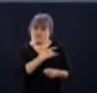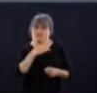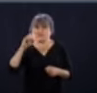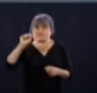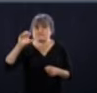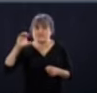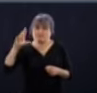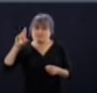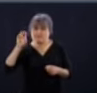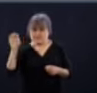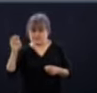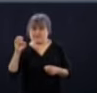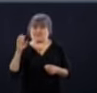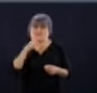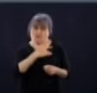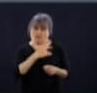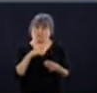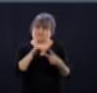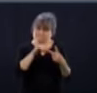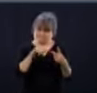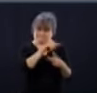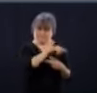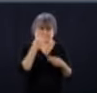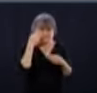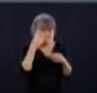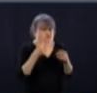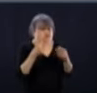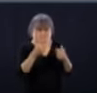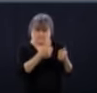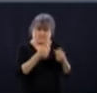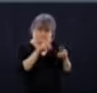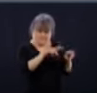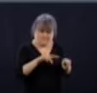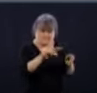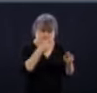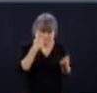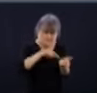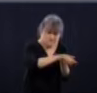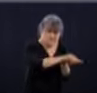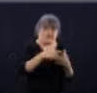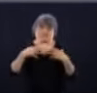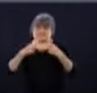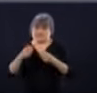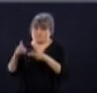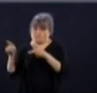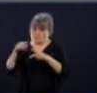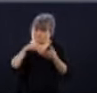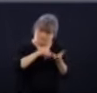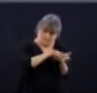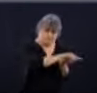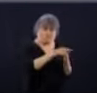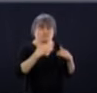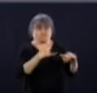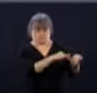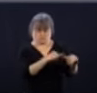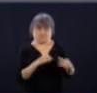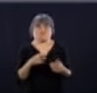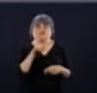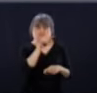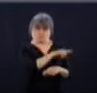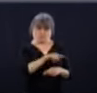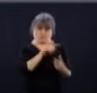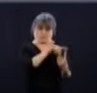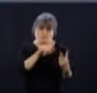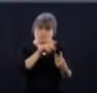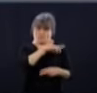très, très importantes qui sont prises et la santé publique fait son enquête. Toutes les activités urgentes sont maintenues. C'est sûr que c'est